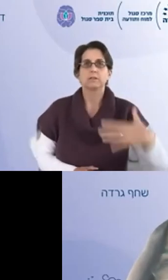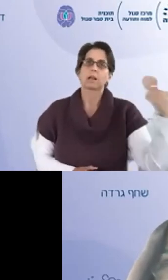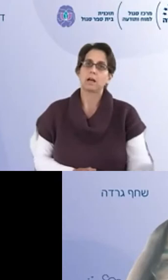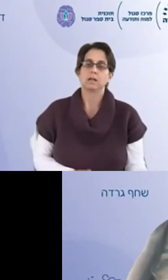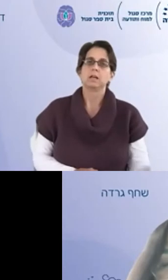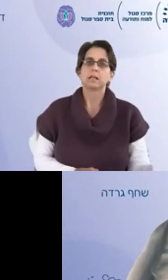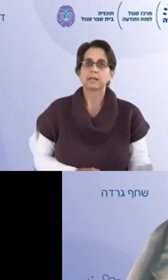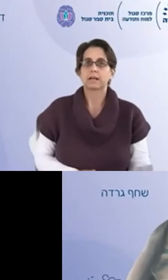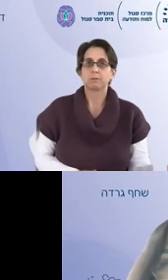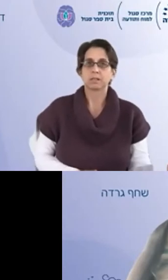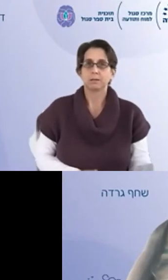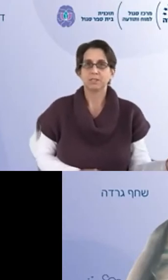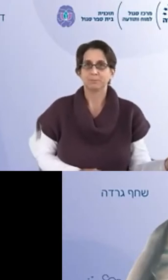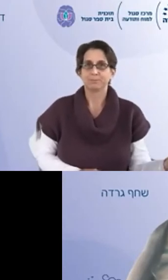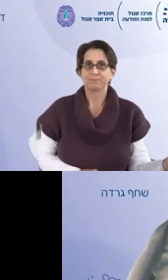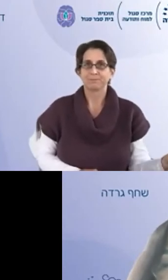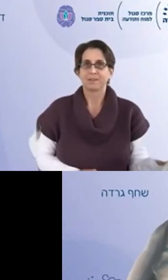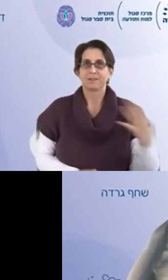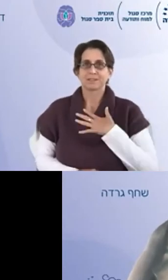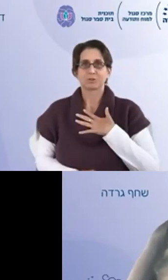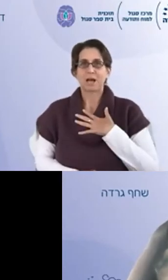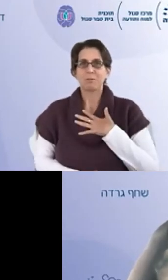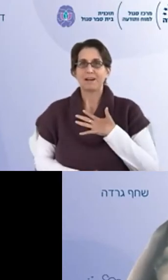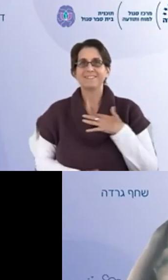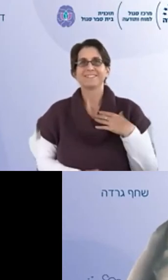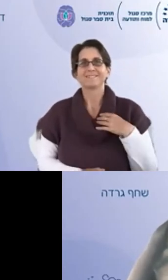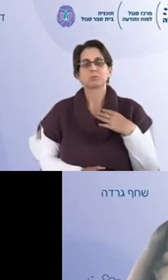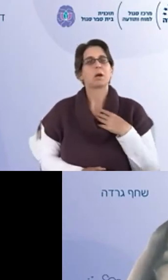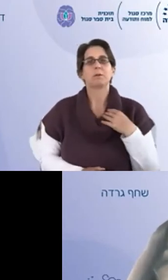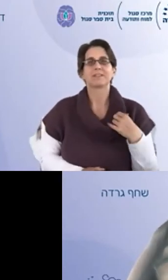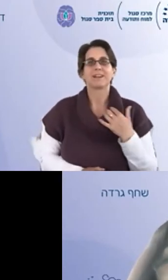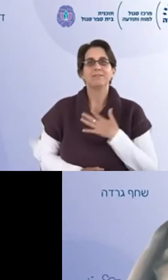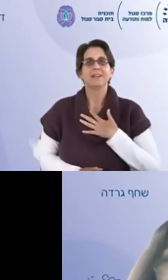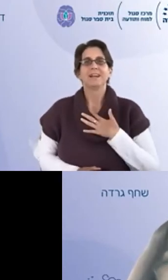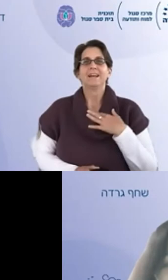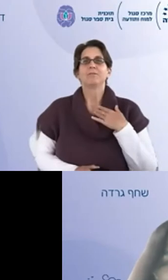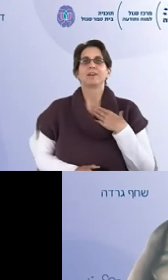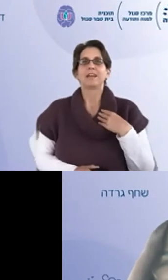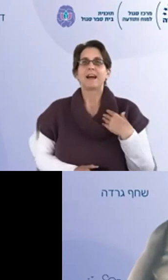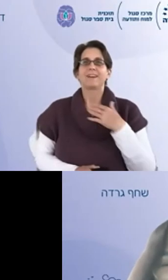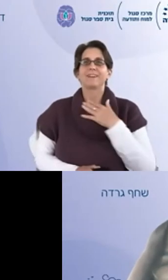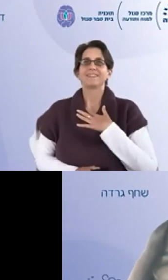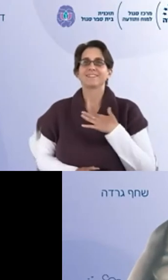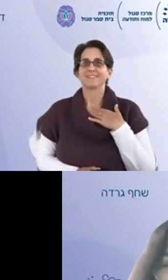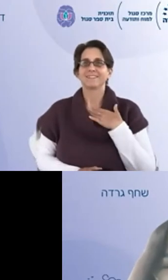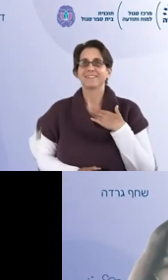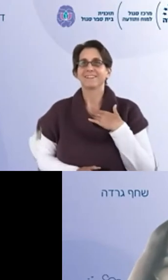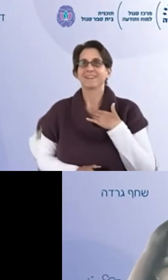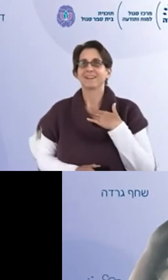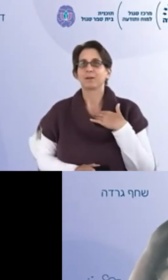של הסבת אלא יגיע גם לתלמידים אז תודה רבה ממש מחמם את הלב ואייל